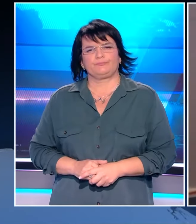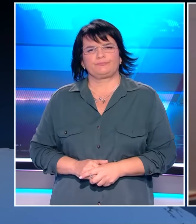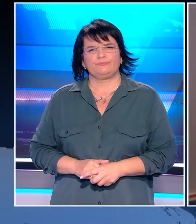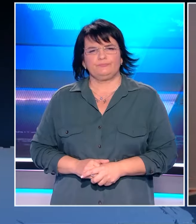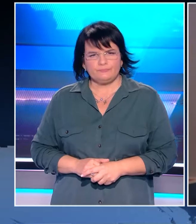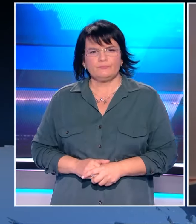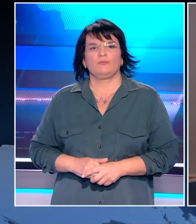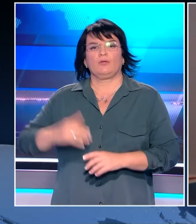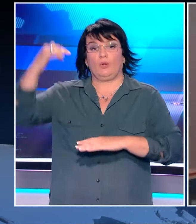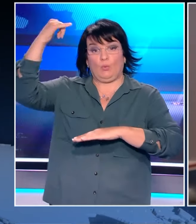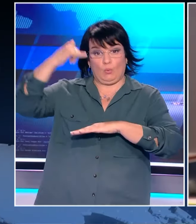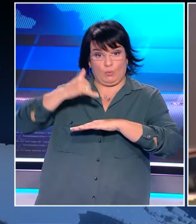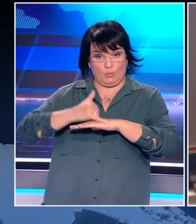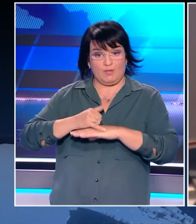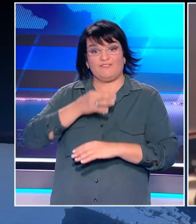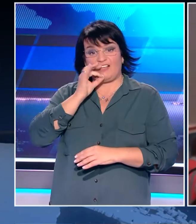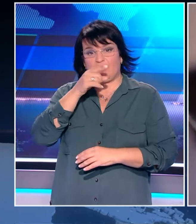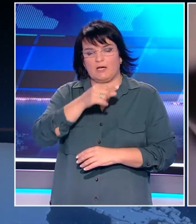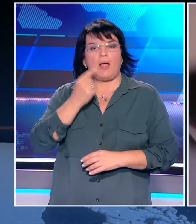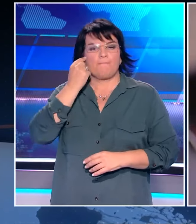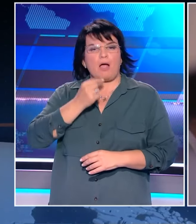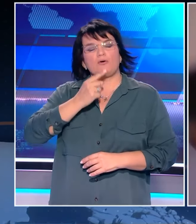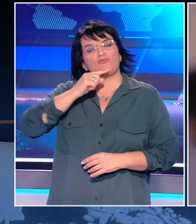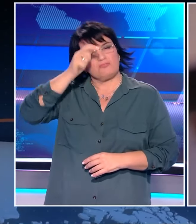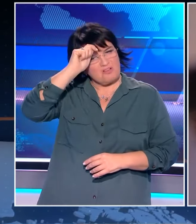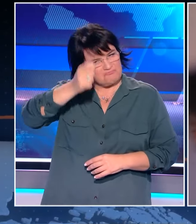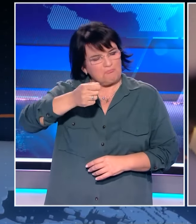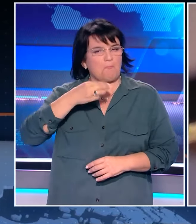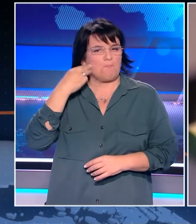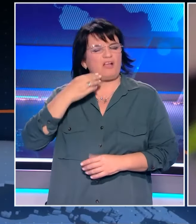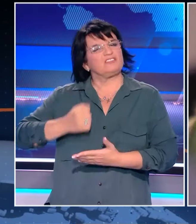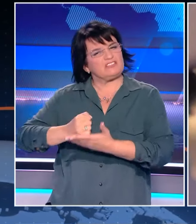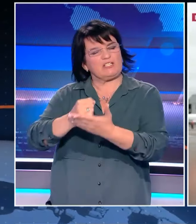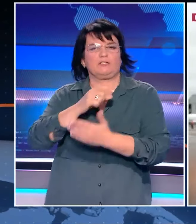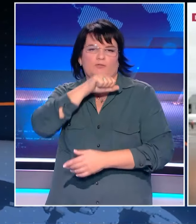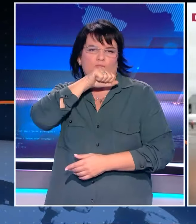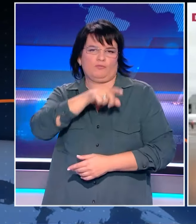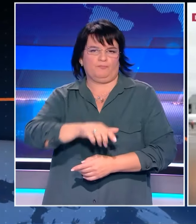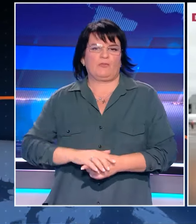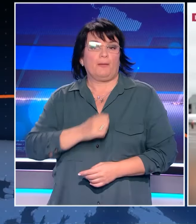Με το που προσγιώθηκε στη Βραζιλία, ο Ε. Μακρόν χαιρέτησε την απόφαση Biden και δήλωσε τη στήριξή του σε αυτή.